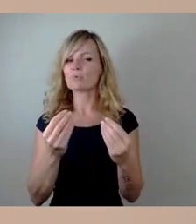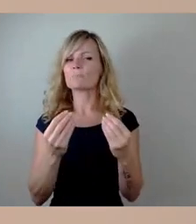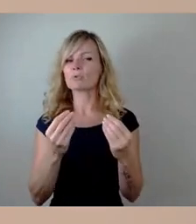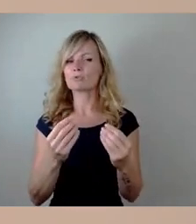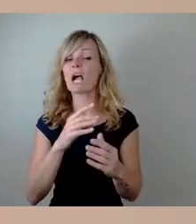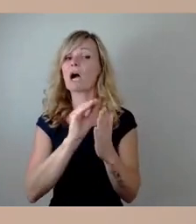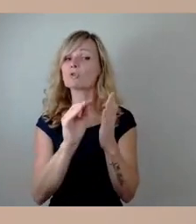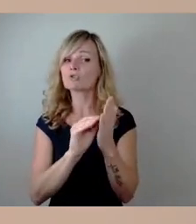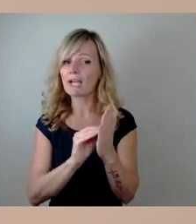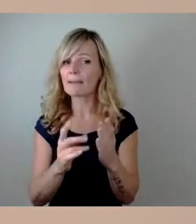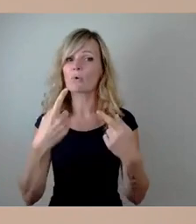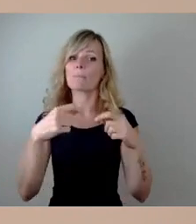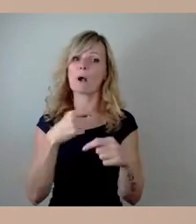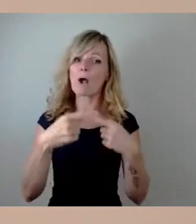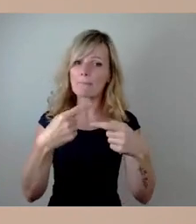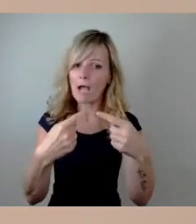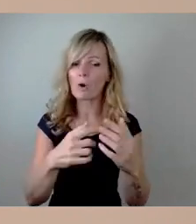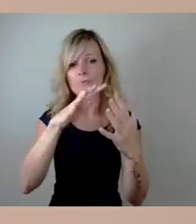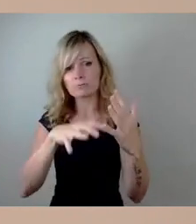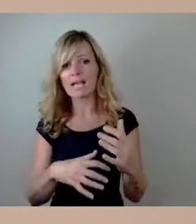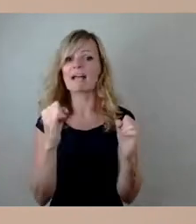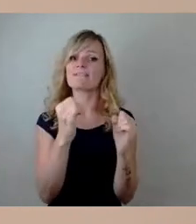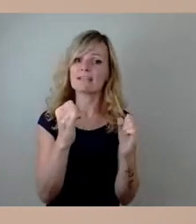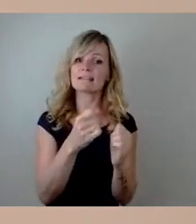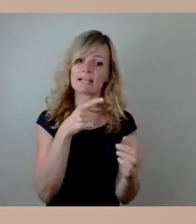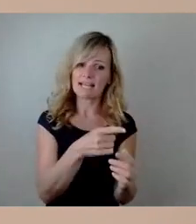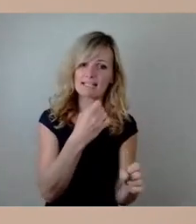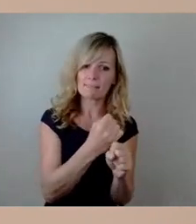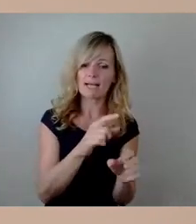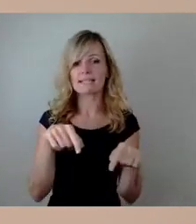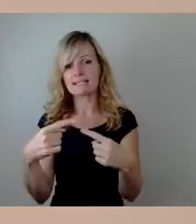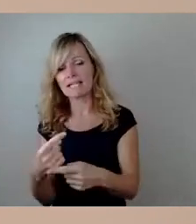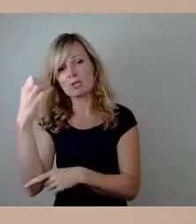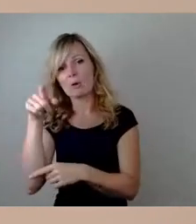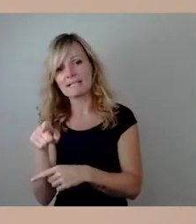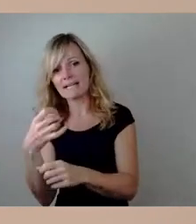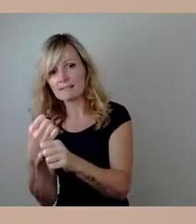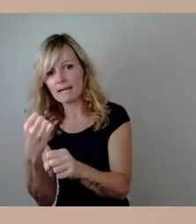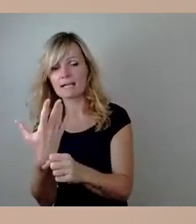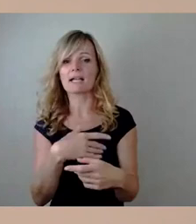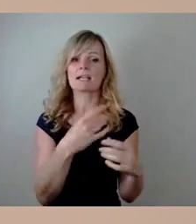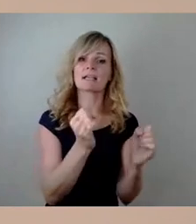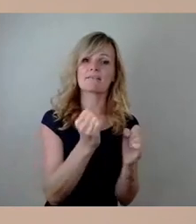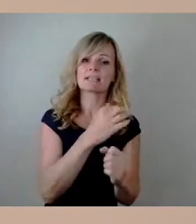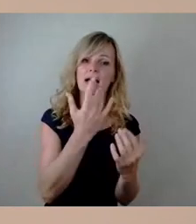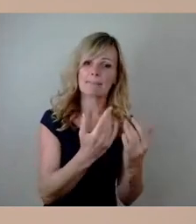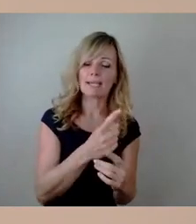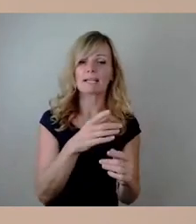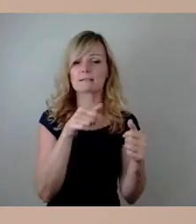Frau Puhlwitzel mal wiederholt hat, Winter das eine tun, im Sommer das andere, im Winter abbrechen, im Sommer abdichten,